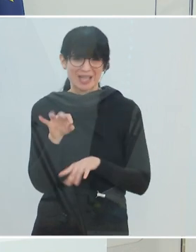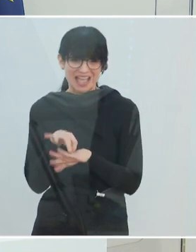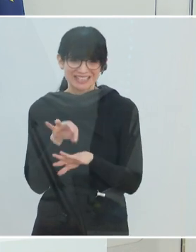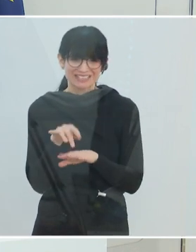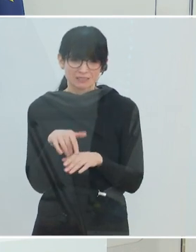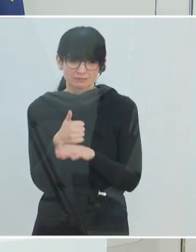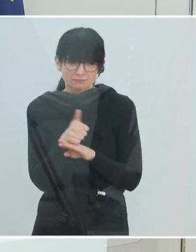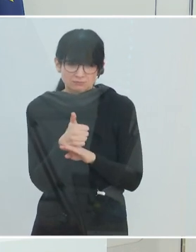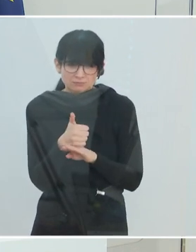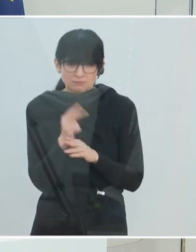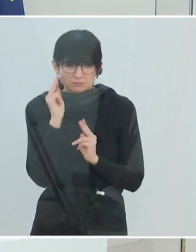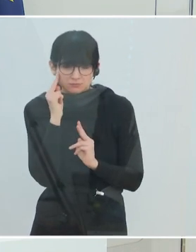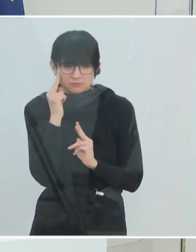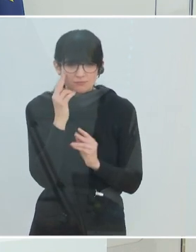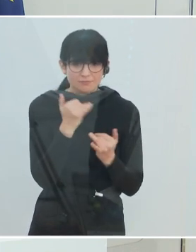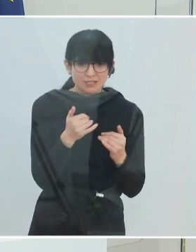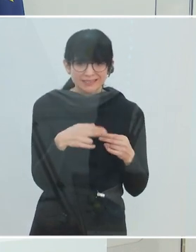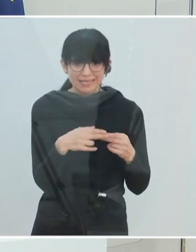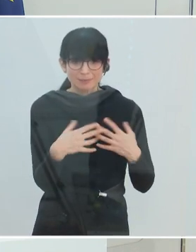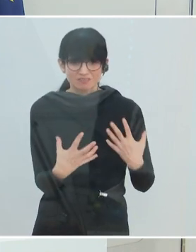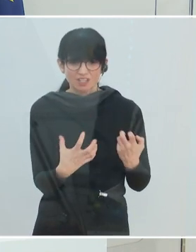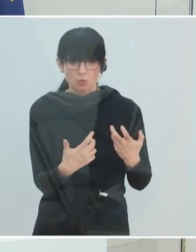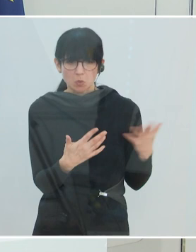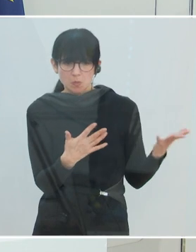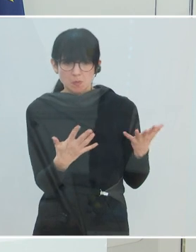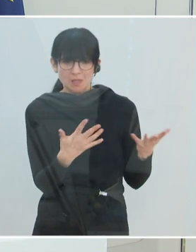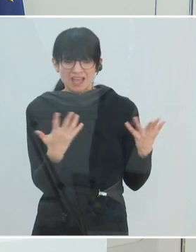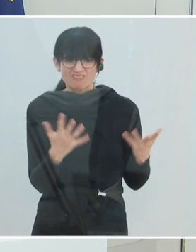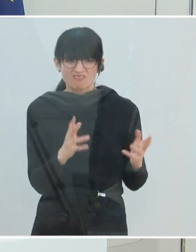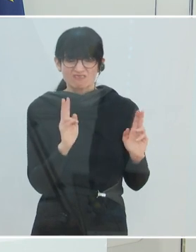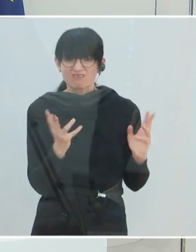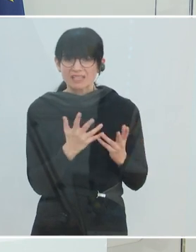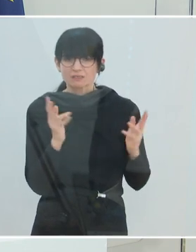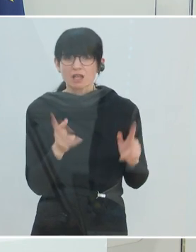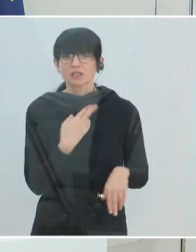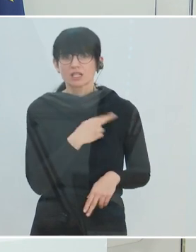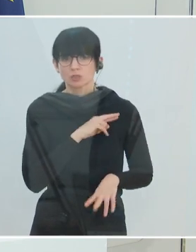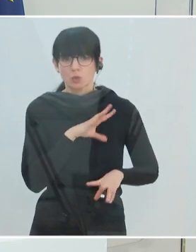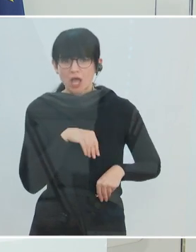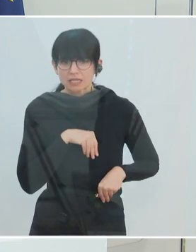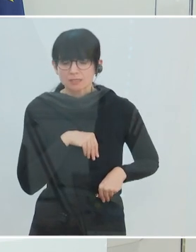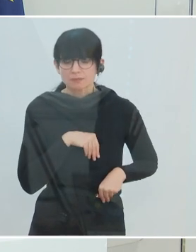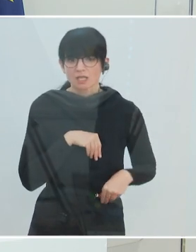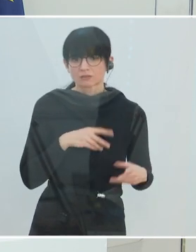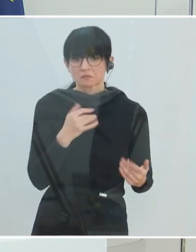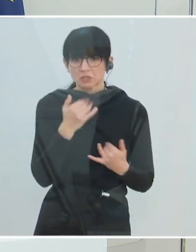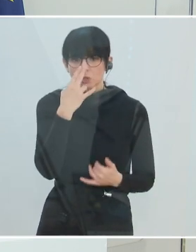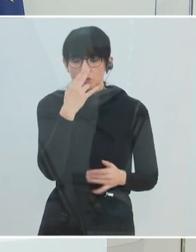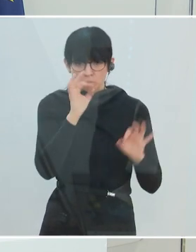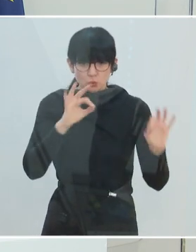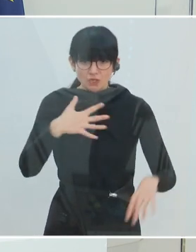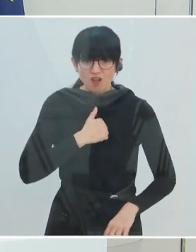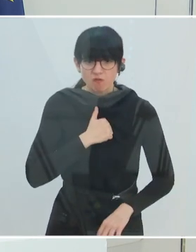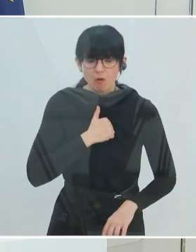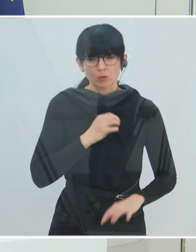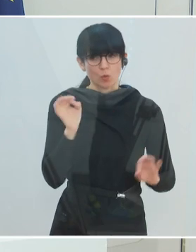ein Medikament zu verabreichen mit Nebenwirkungen. Was kann ich in Kauf nehmen, um eben einen guten Erfolg zu erzielen? Und